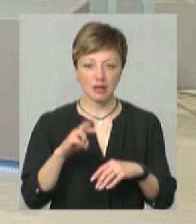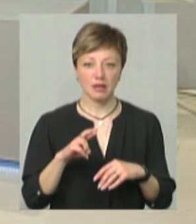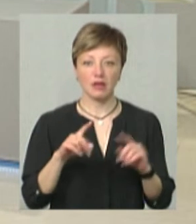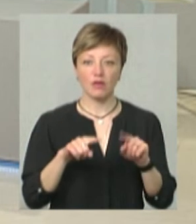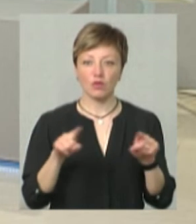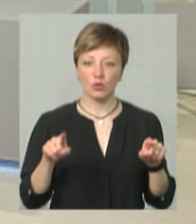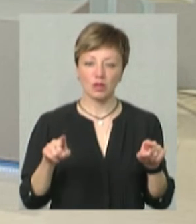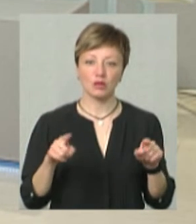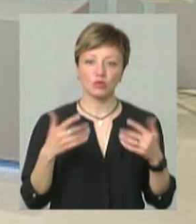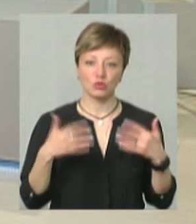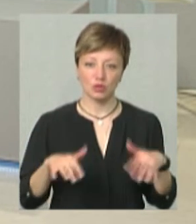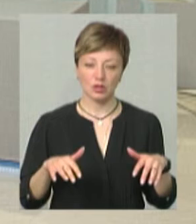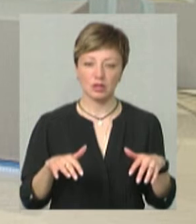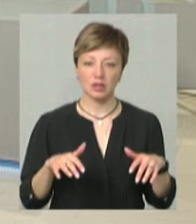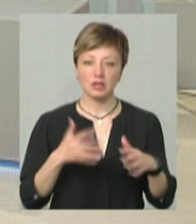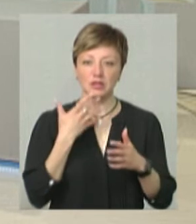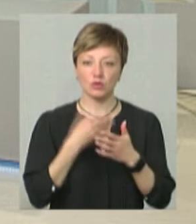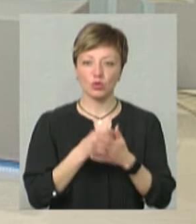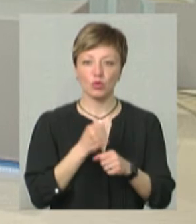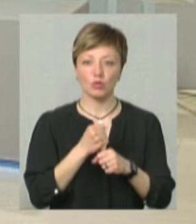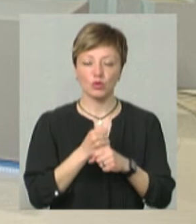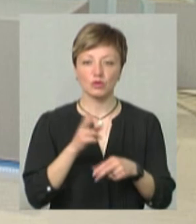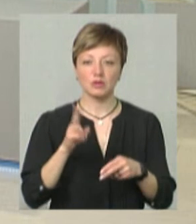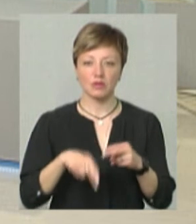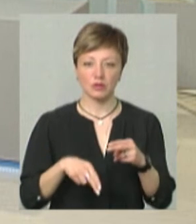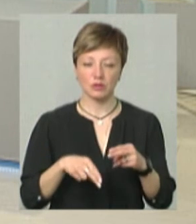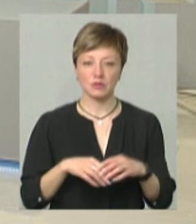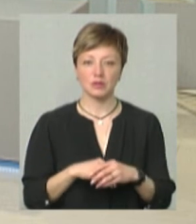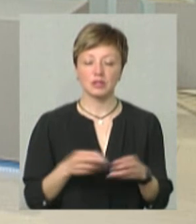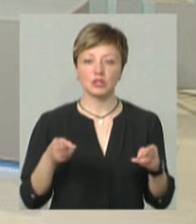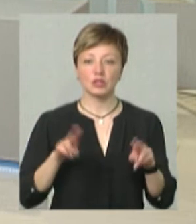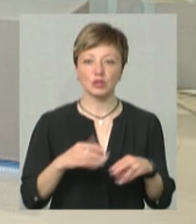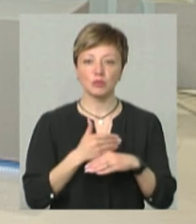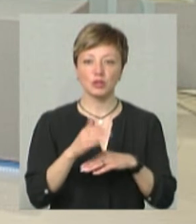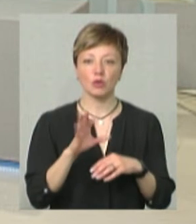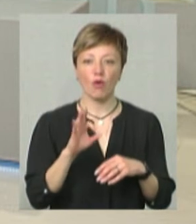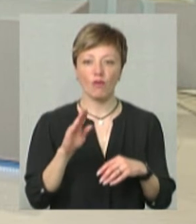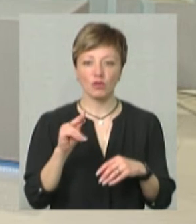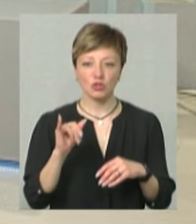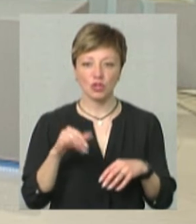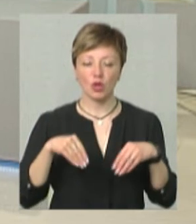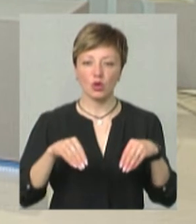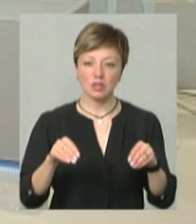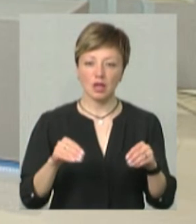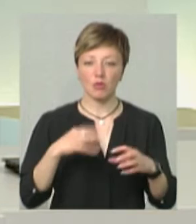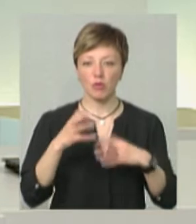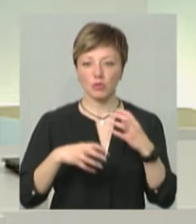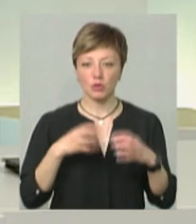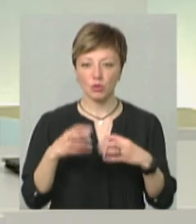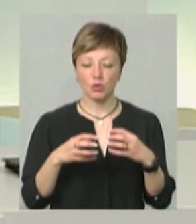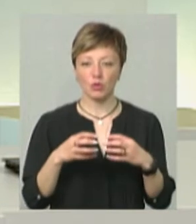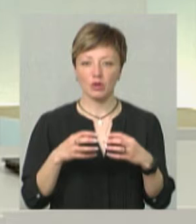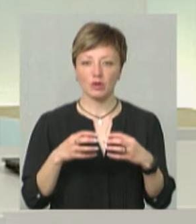то вони практично вже цю свою роботу завершили. Залишилися тільки пізні овочі, розсада, такі як помідори,